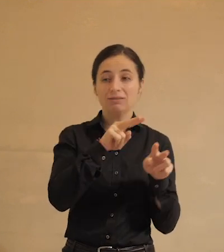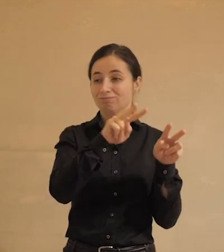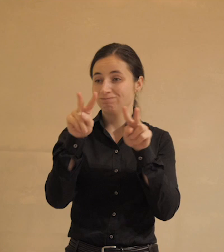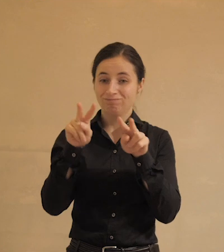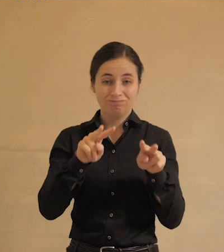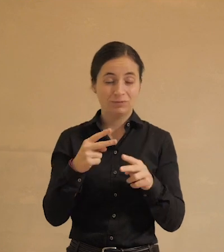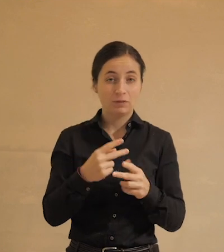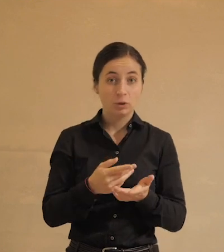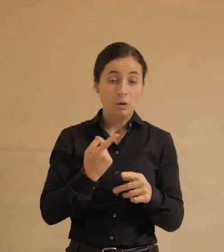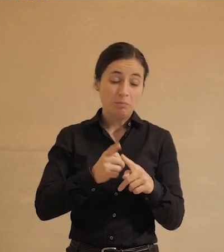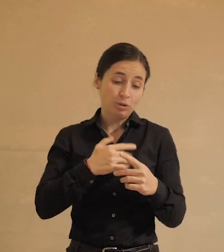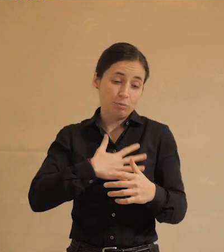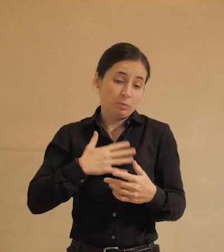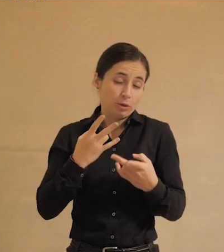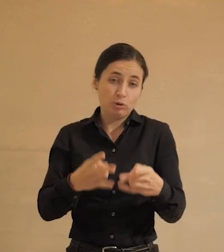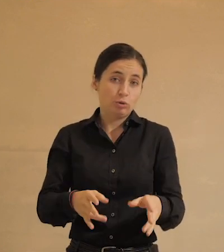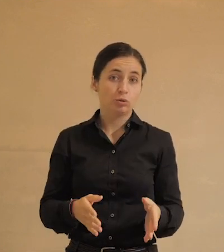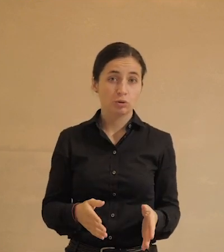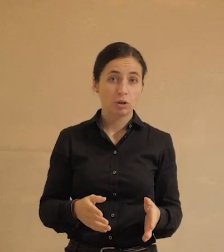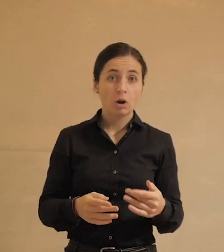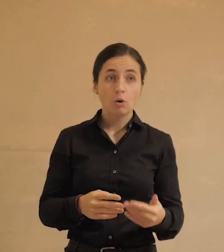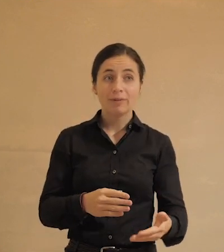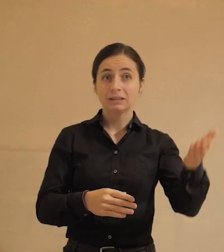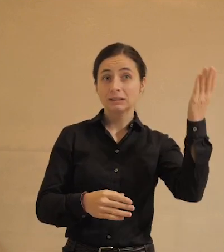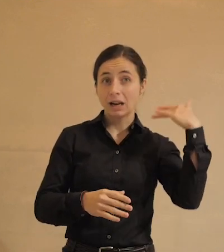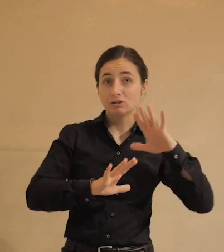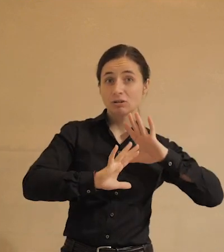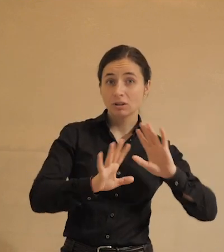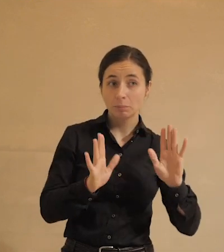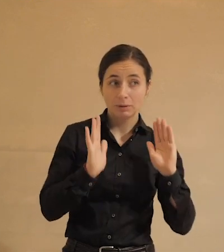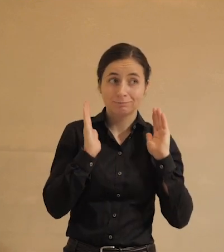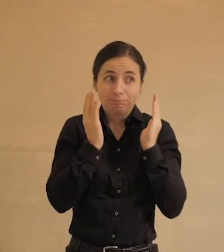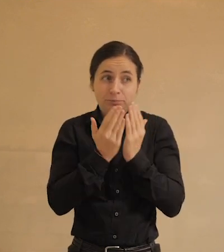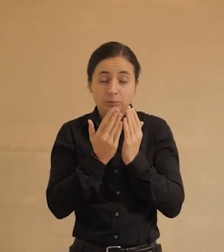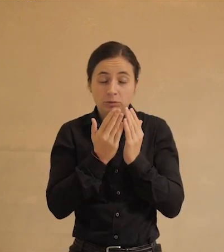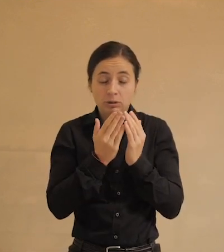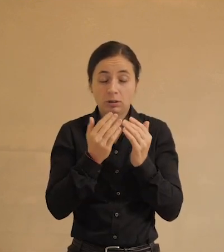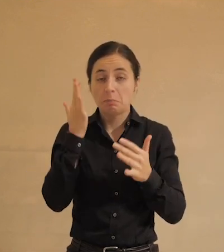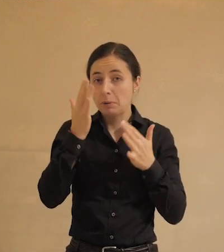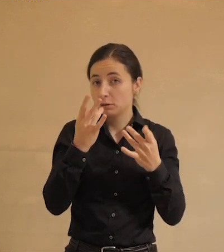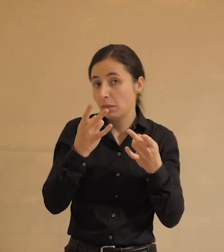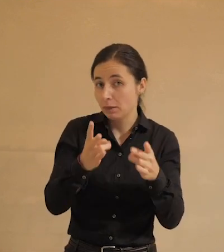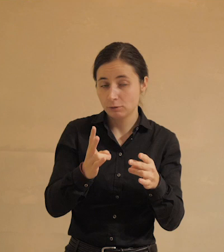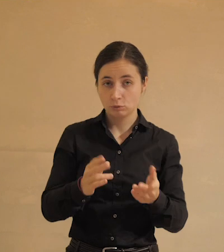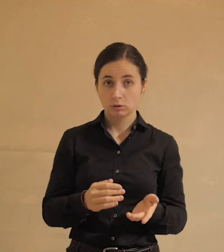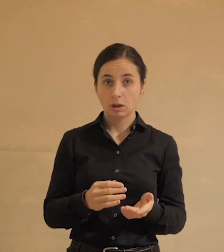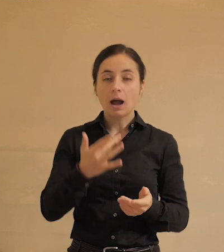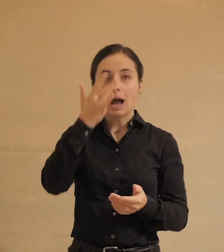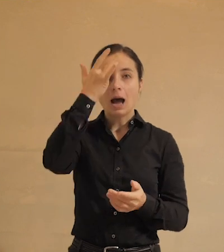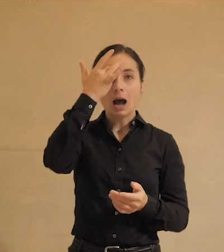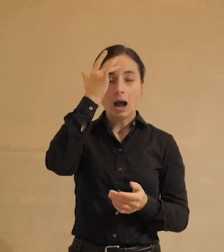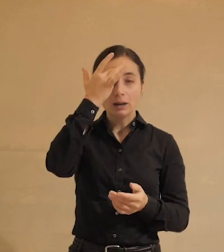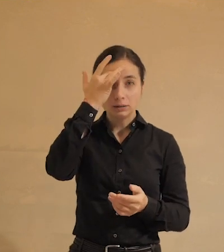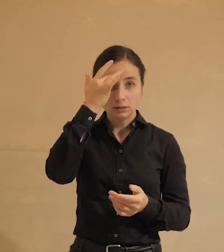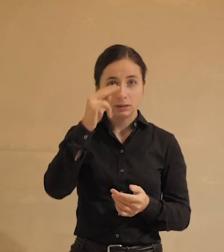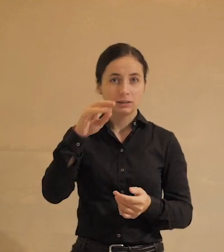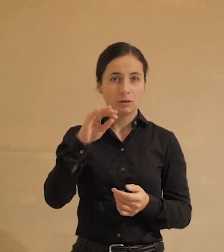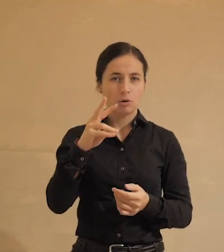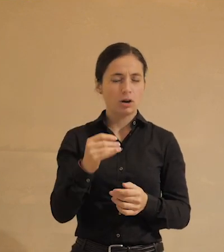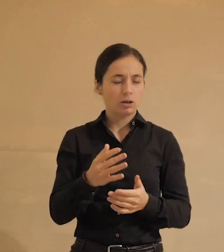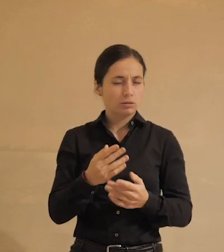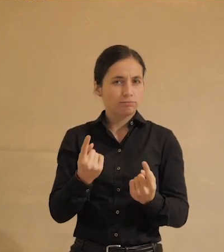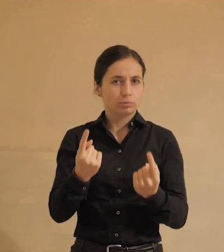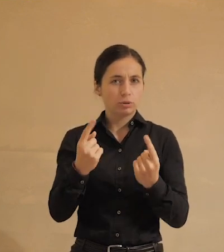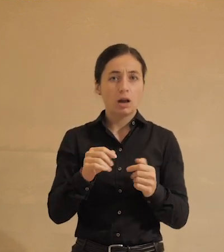поэтому, опять же, нечего и беспокоиться. Не было у вас приватности, и не мечтайте о ней. Но Индия, крупнейшая демократия в мире, да,